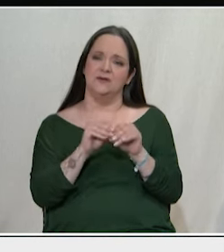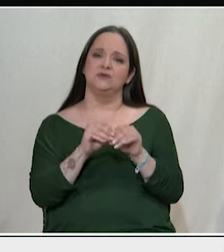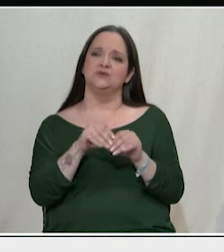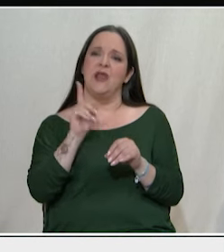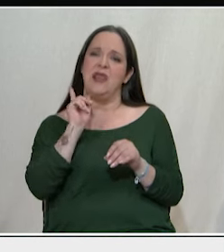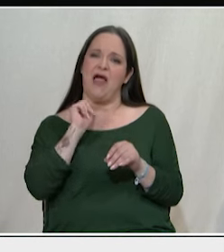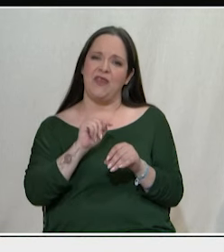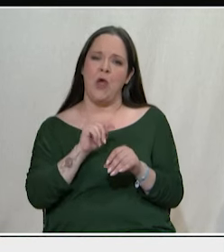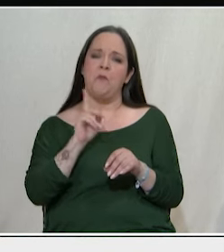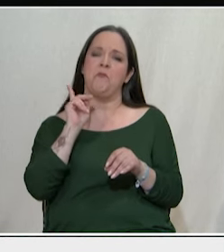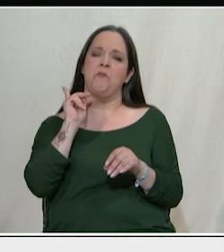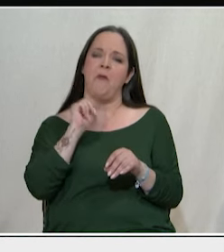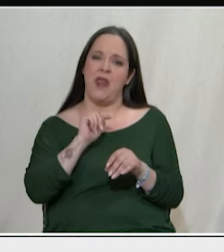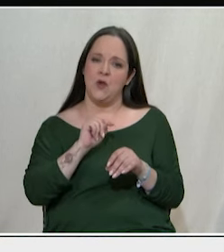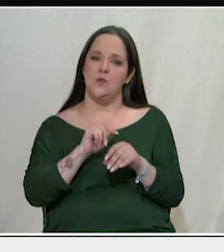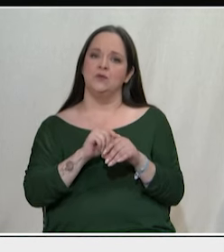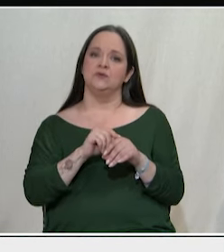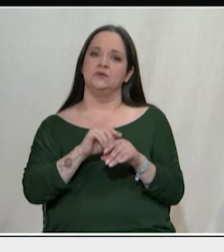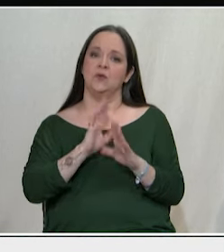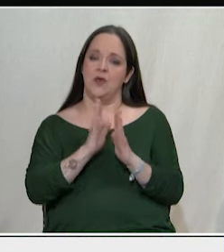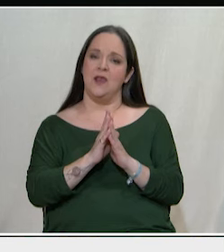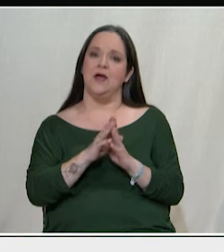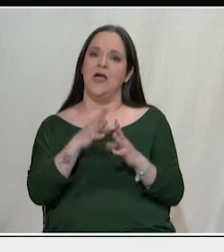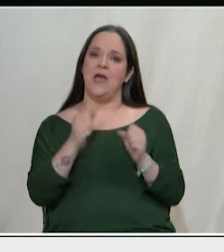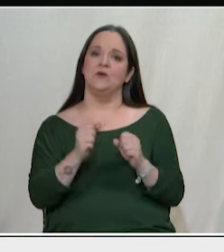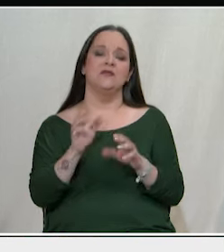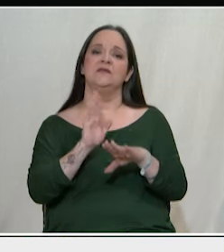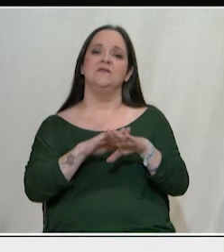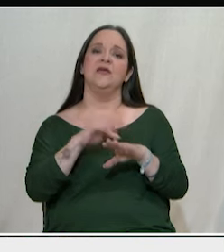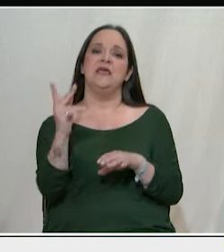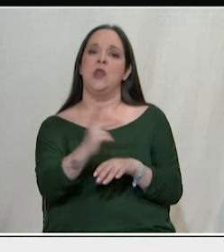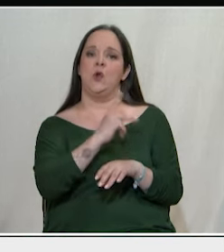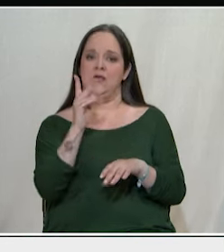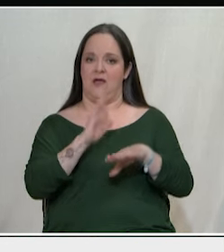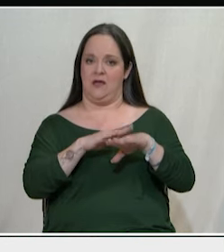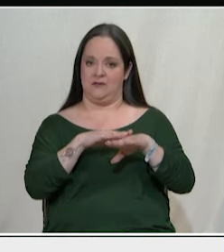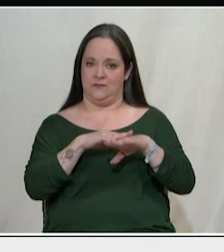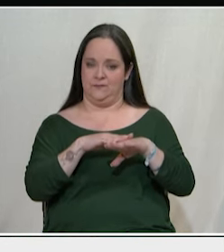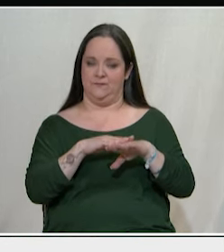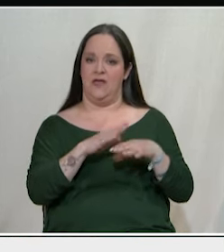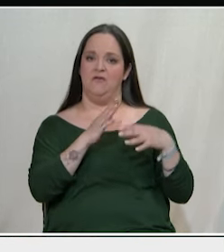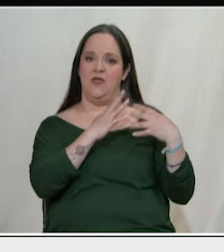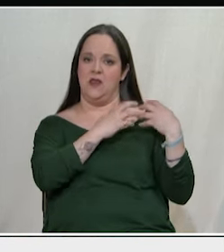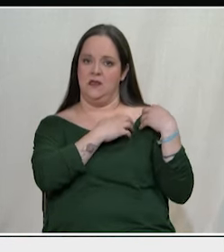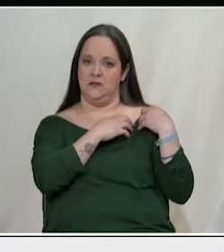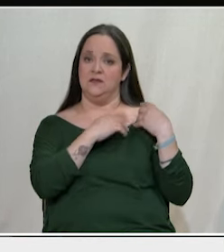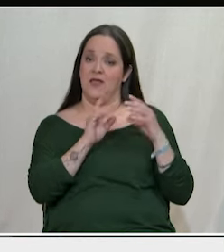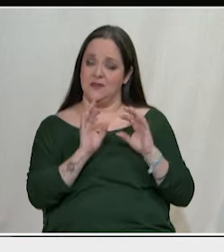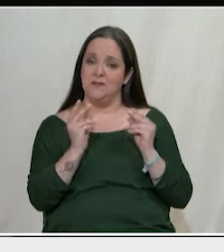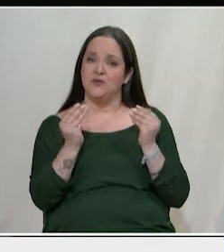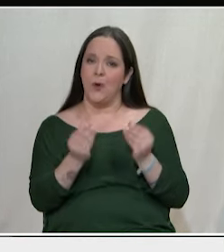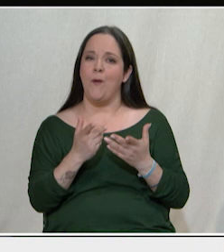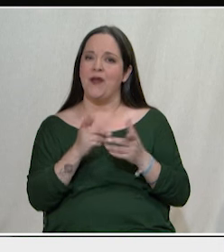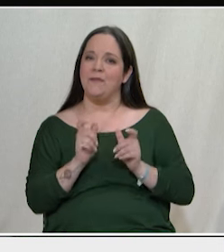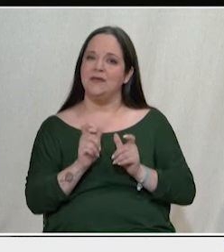παράνομων κτλ. Τα φαινόμενα έχουν κοινωνικές αιτίες και έτσι πρέπει να αντιμετωπίζονται. Όχι λέμε για αυτούς που μπαίνουν